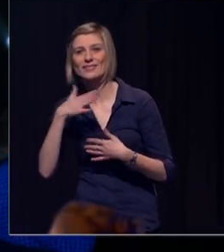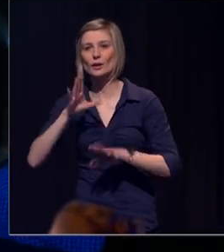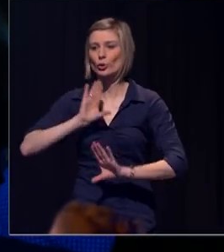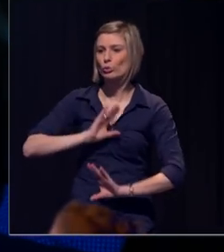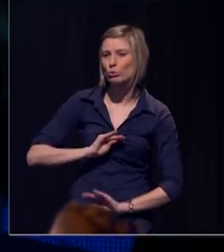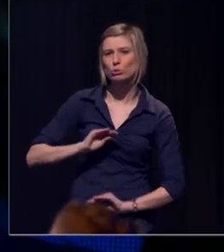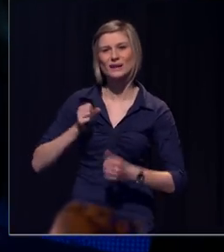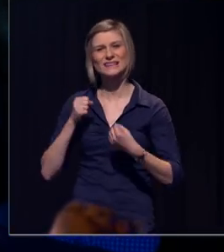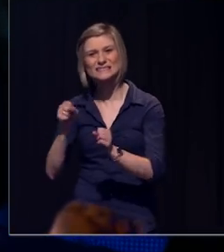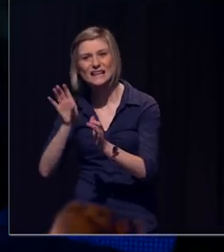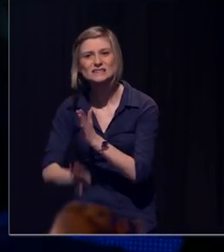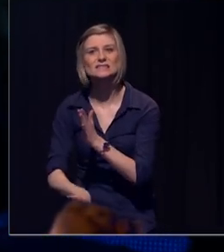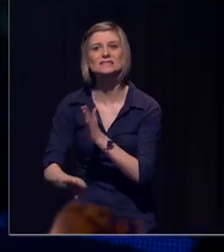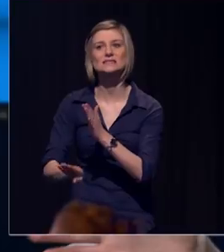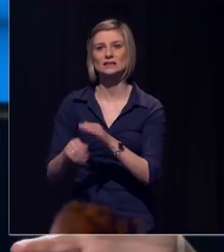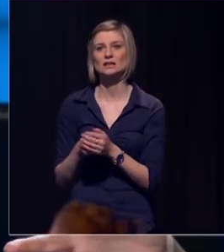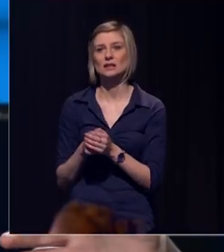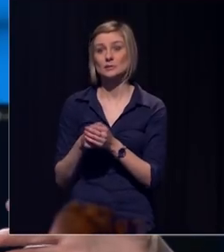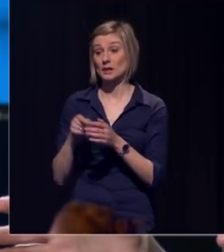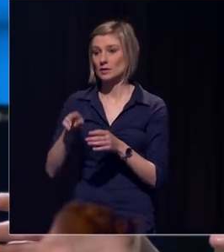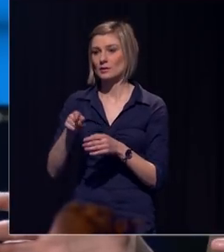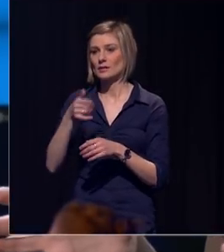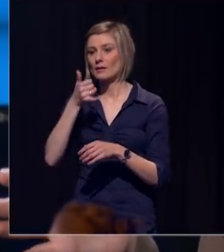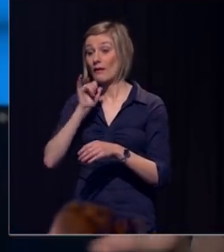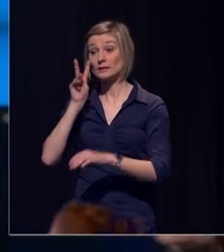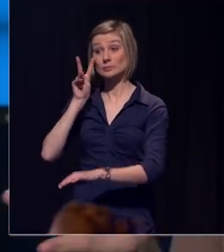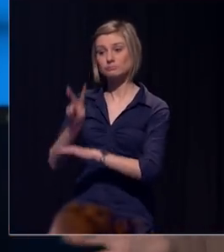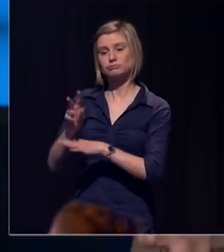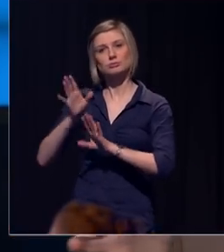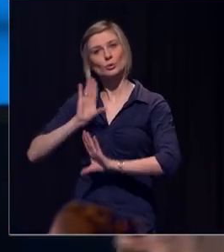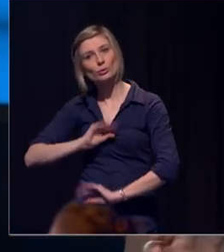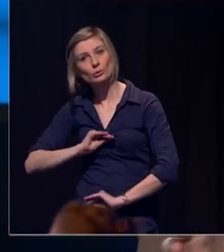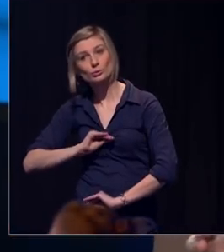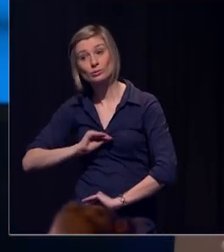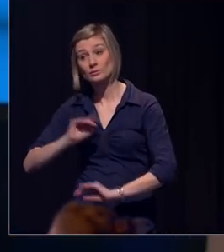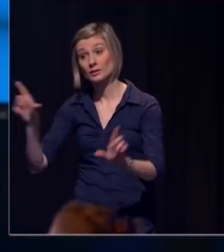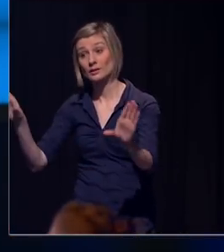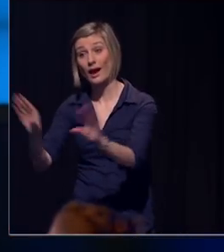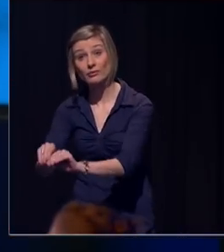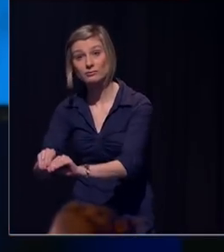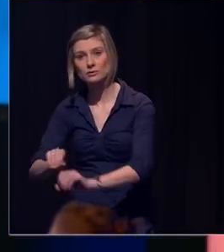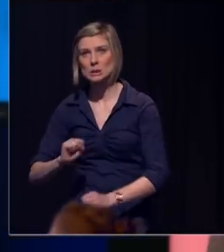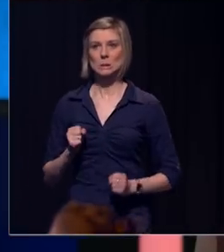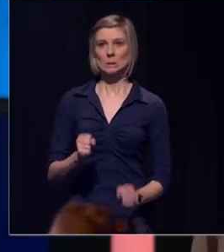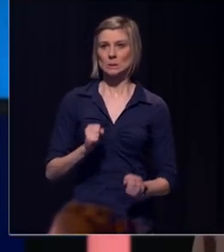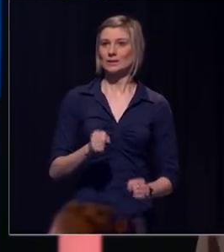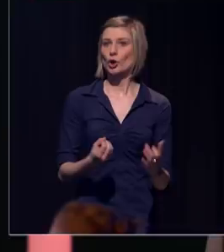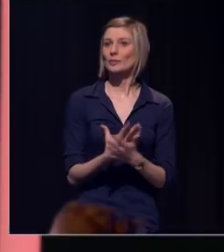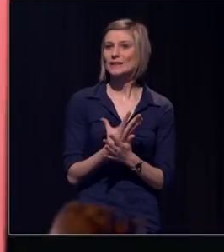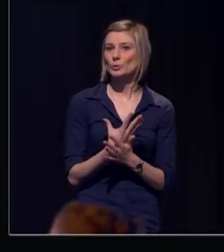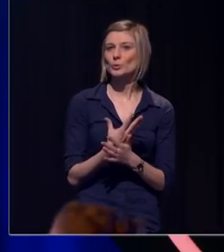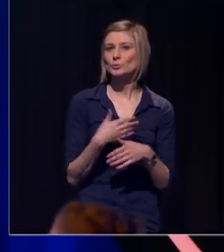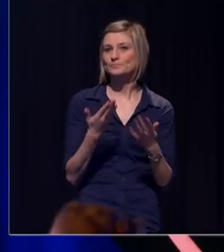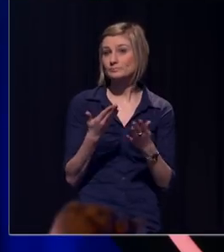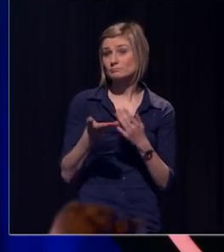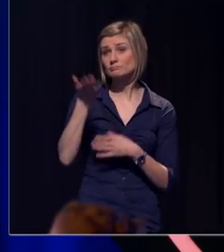En dat entertainmentgevoel stopt ook meteen na de belootstelling. Dus wij worden klassiek geconditioneerd om onze media te associëren